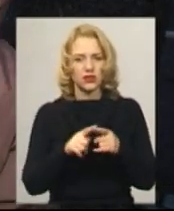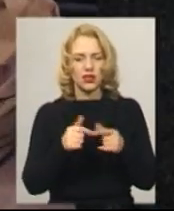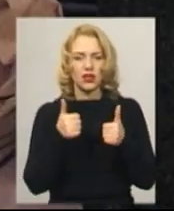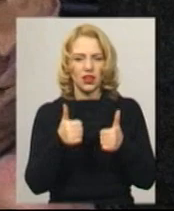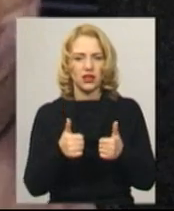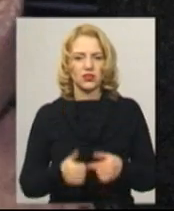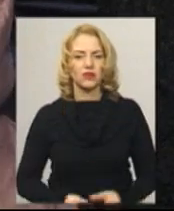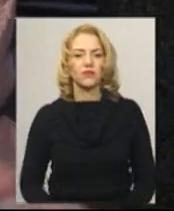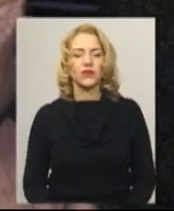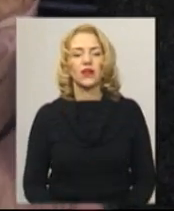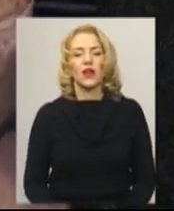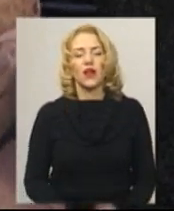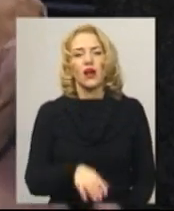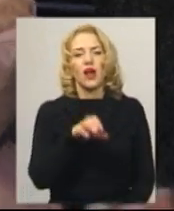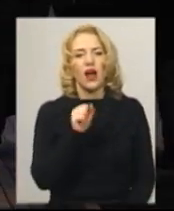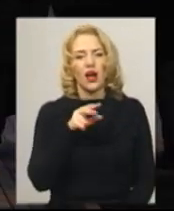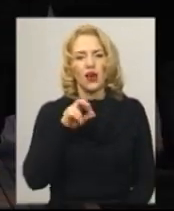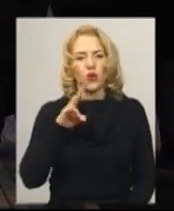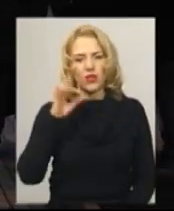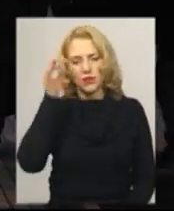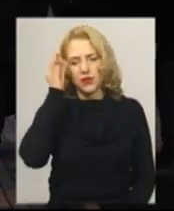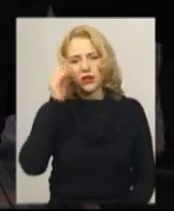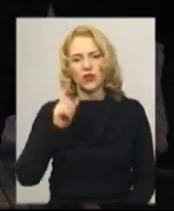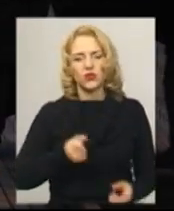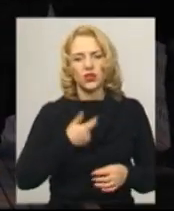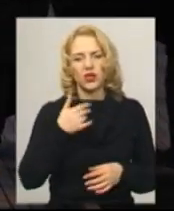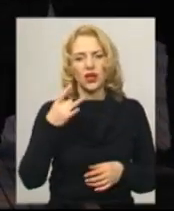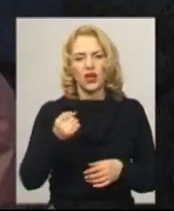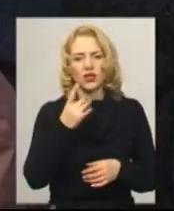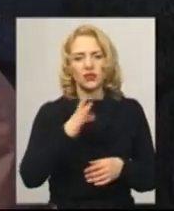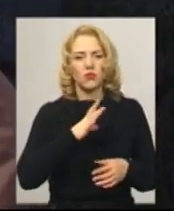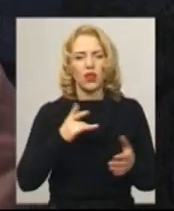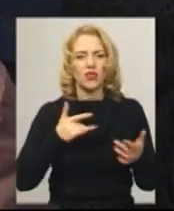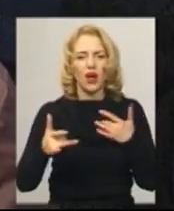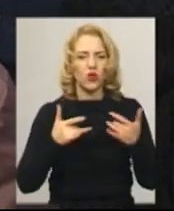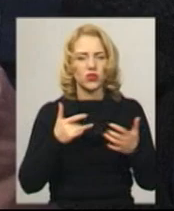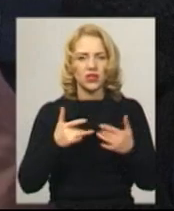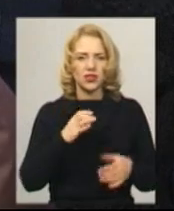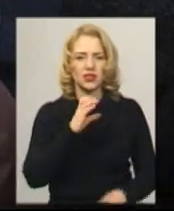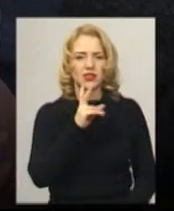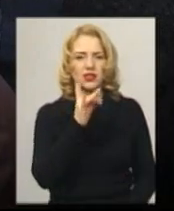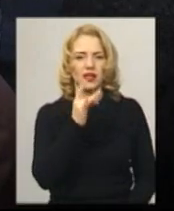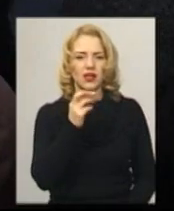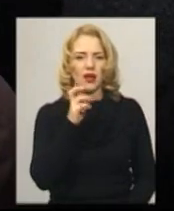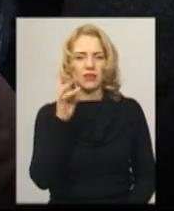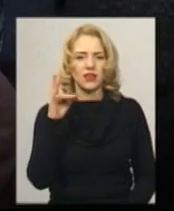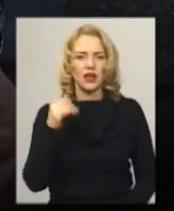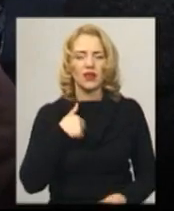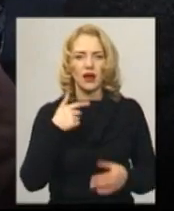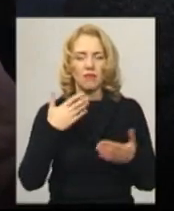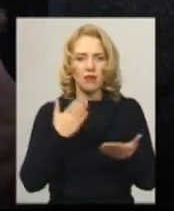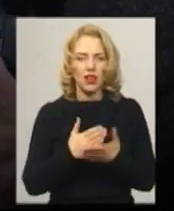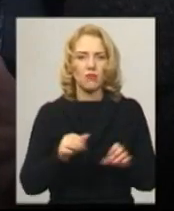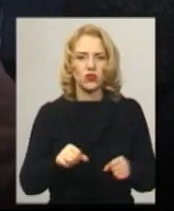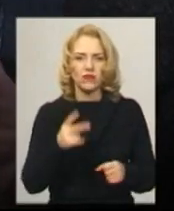це мотивує». Альона Мархайчук пригадує, кілька разів була на концерті гурту «Скребін». «Я мала можливість бачити його живі виступи